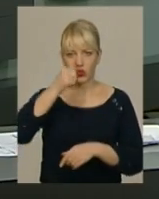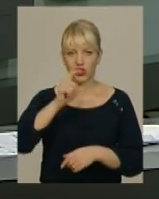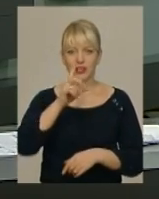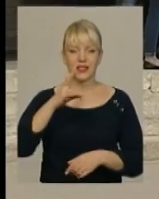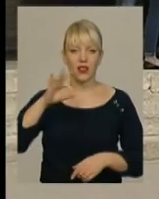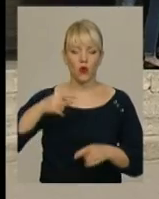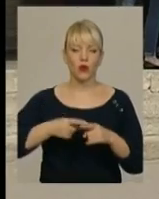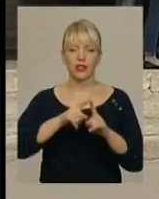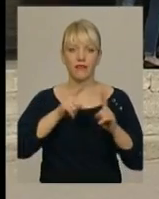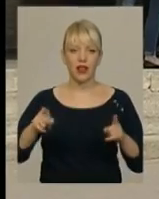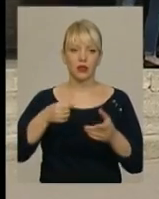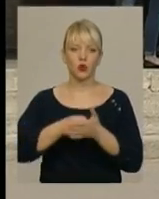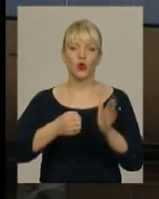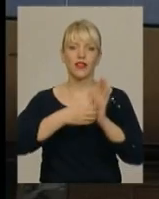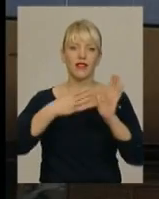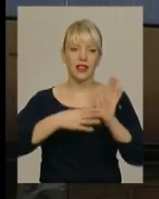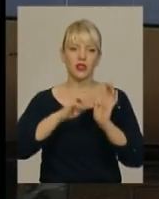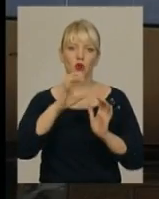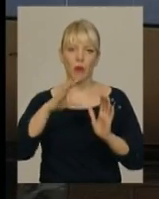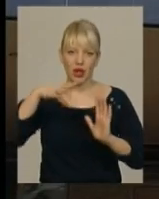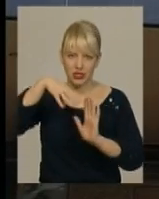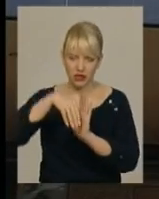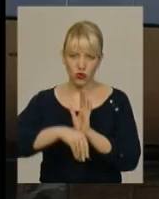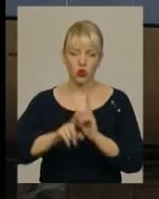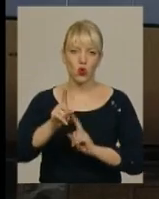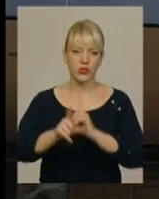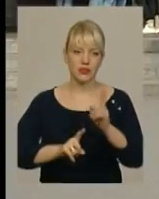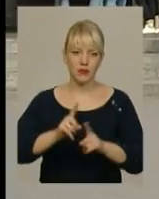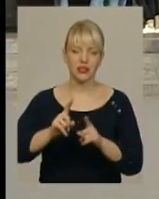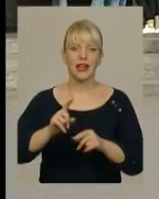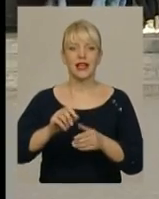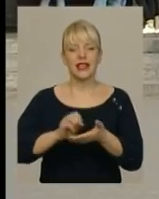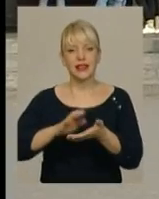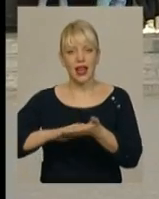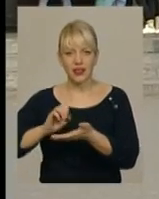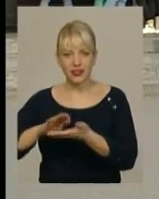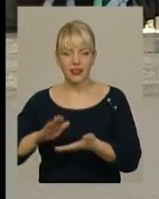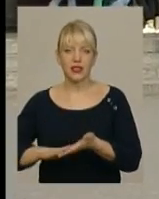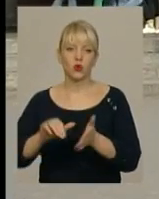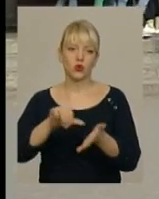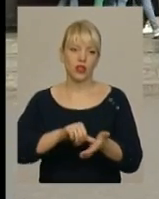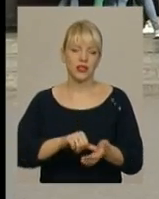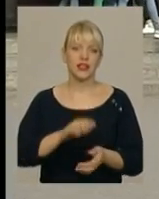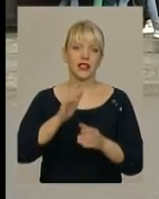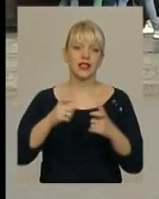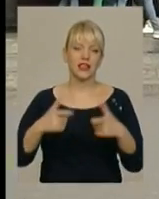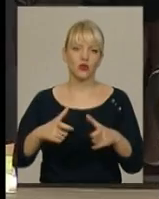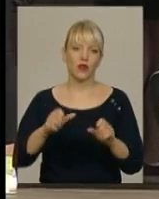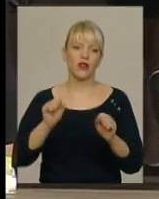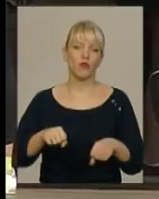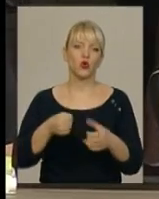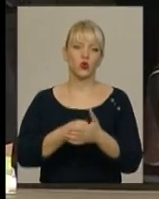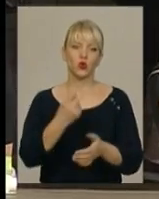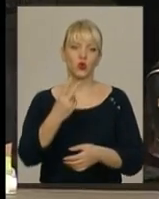Триватиме вона до 19 березня включно, але змінювати реєстраційні дані учасники тестування зможуть до 2 квітня.